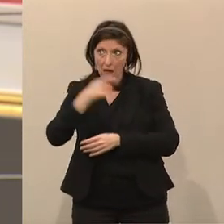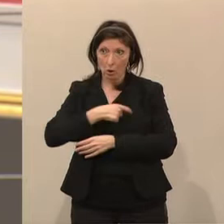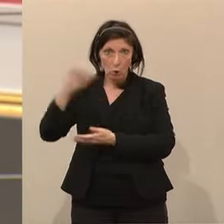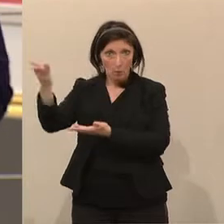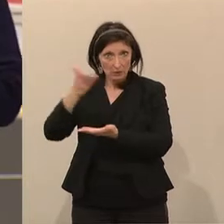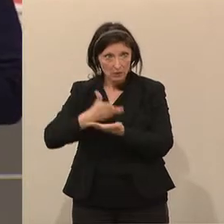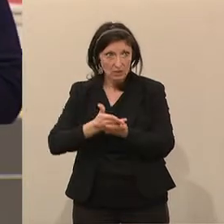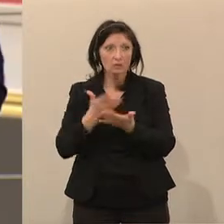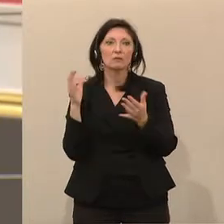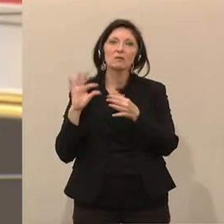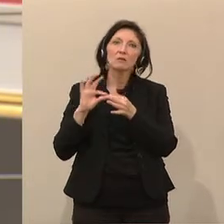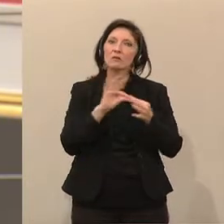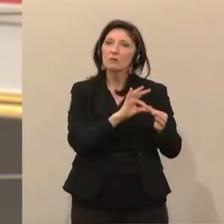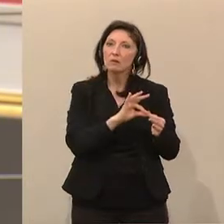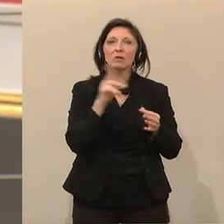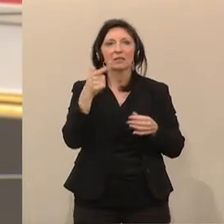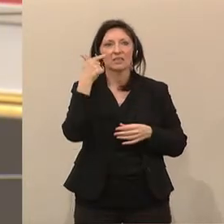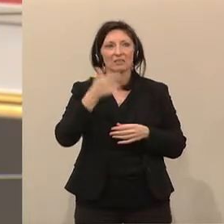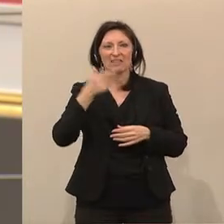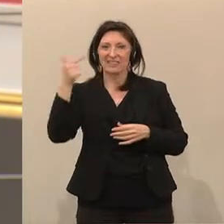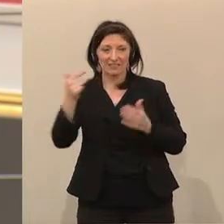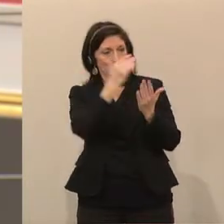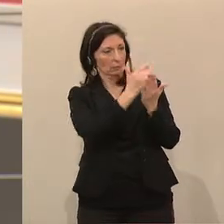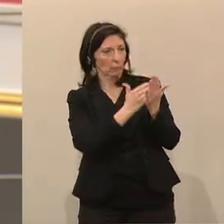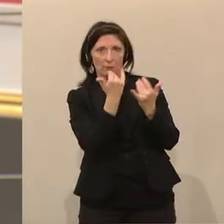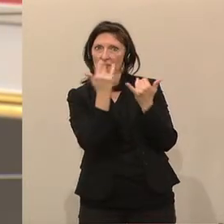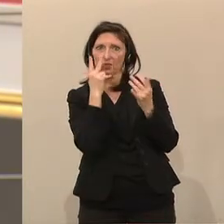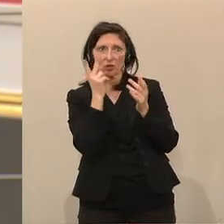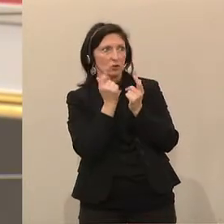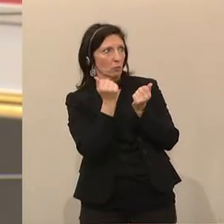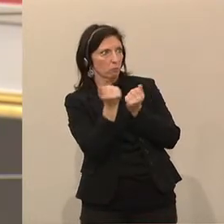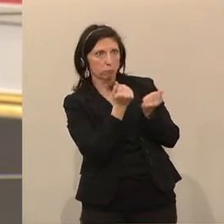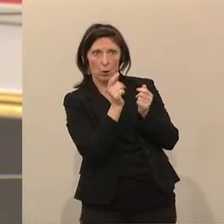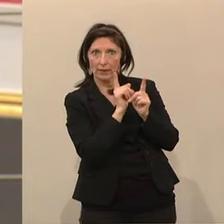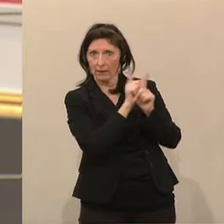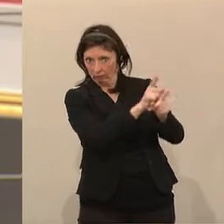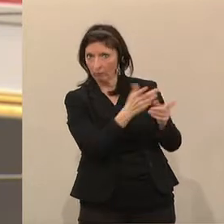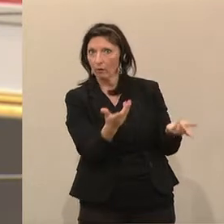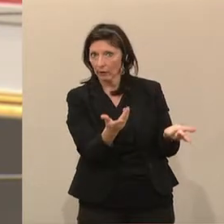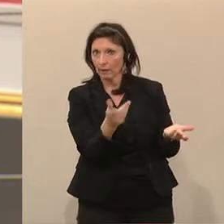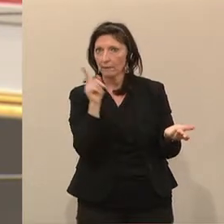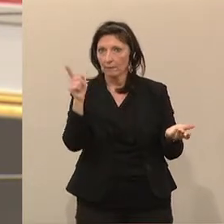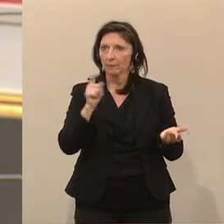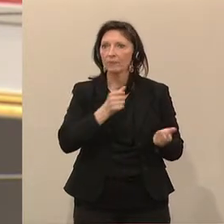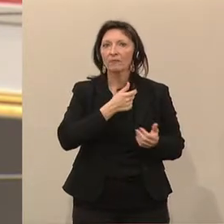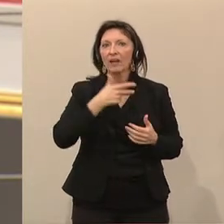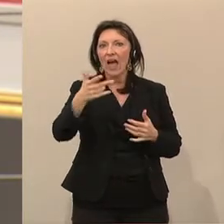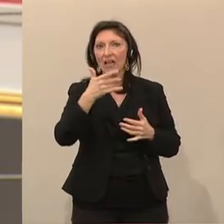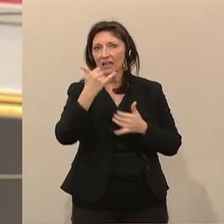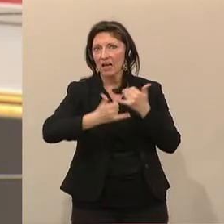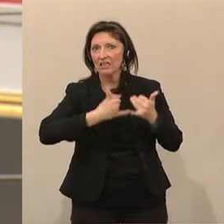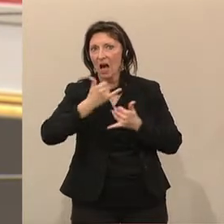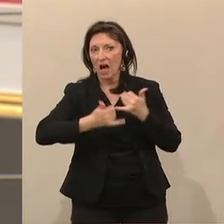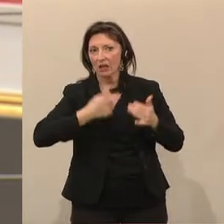Koalitionspolitik nach 2020. Die Höhe- und die Verteilungsmechanismen werden ja im mehrjährigen Finanzrahmen